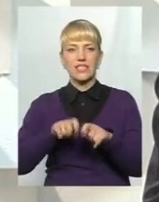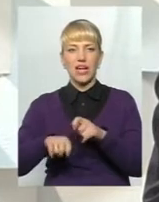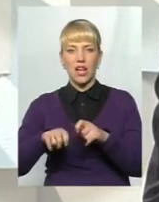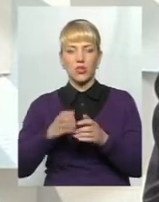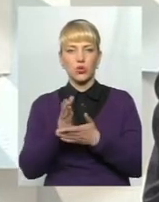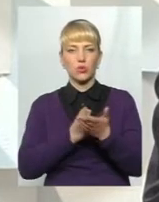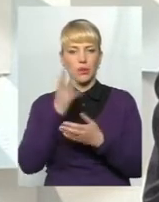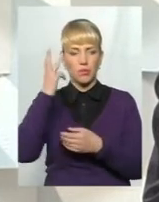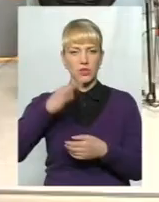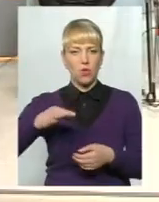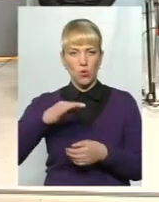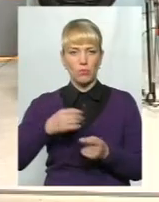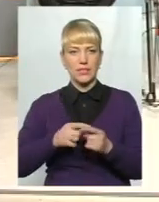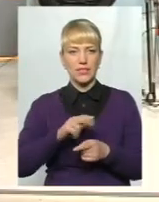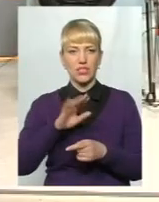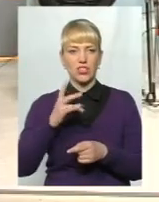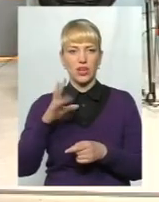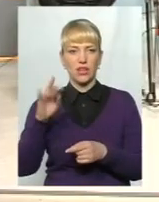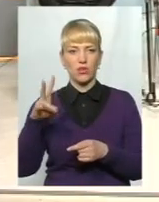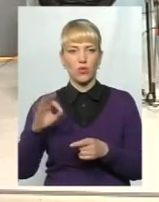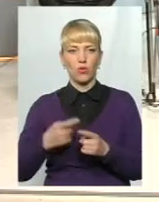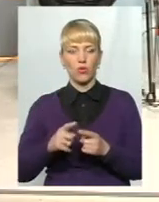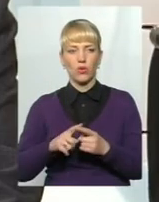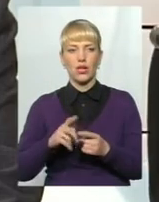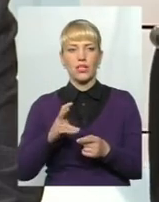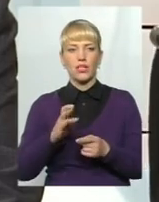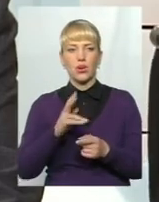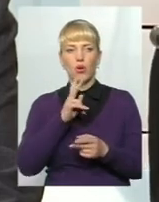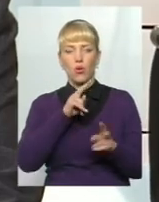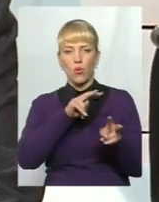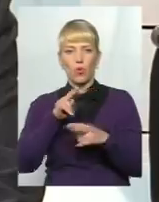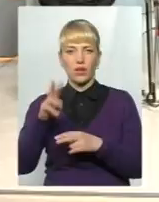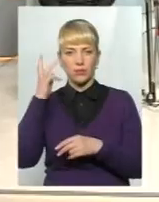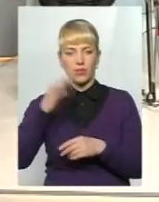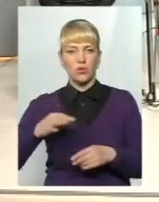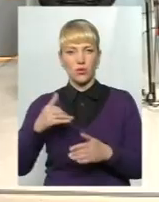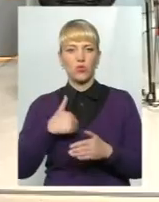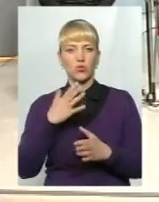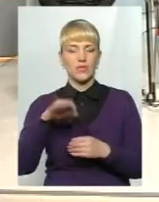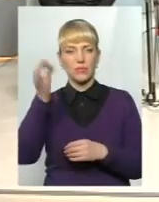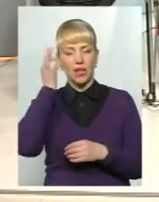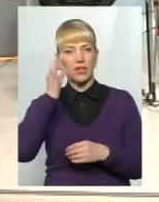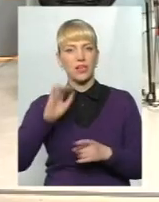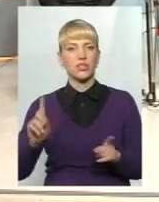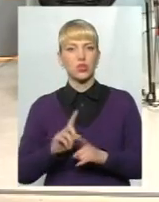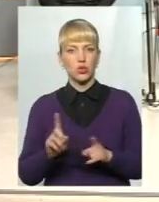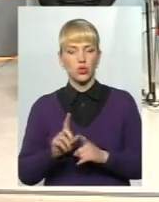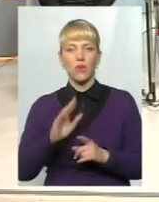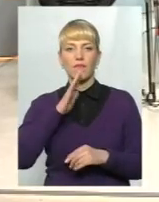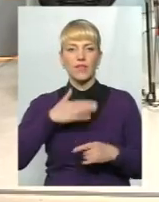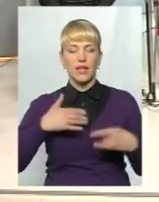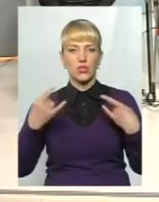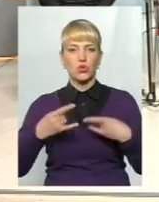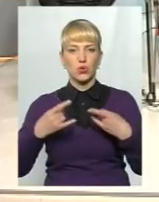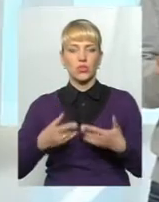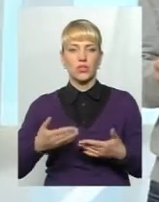області. Та Олег Черненка, координатор руху «Чесно» у Хмельницькій області. Хочу нагадати всім глядачам, що в нашій студії